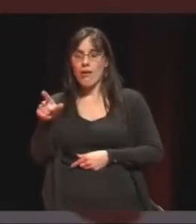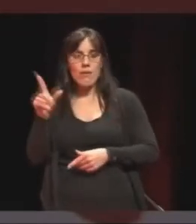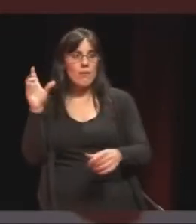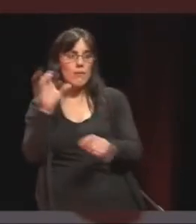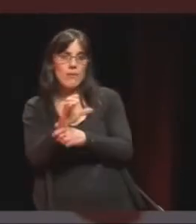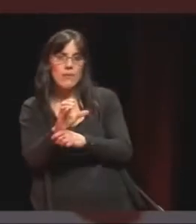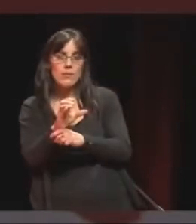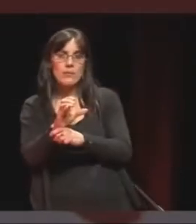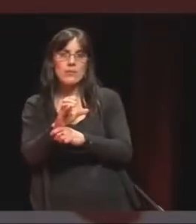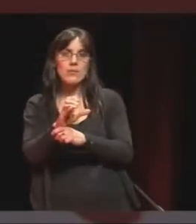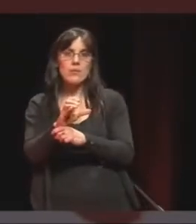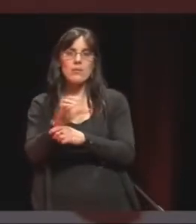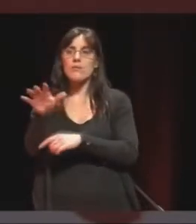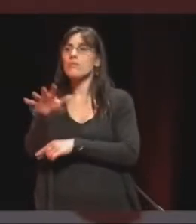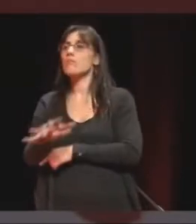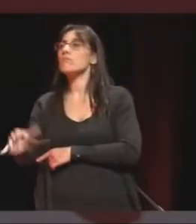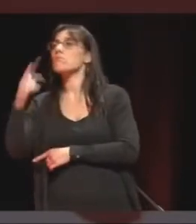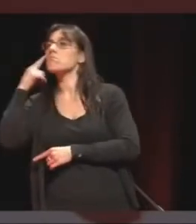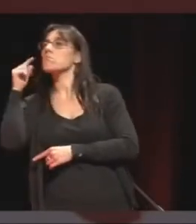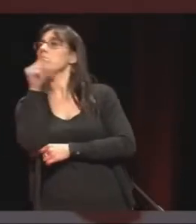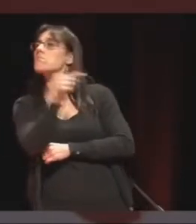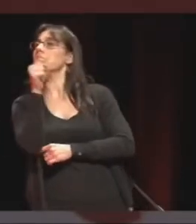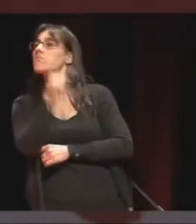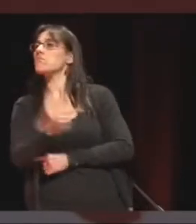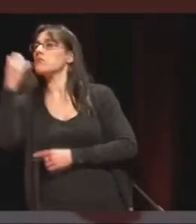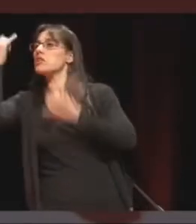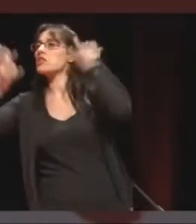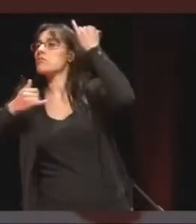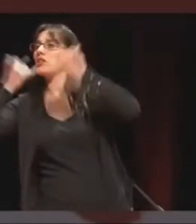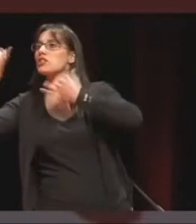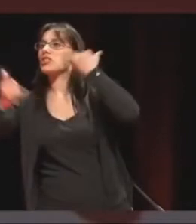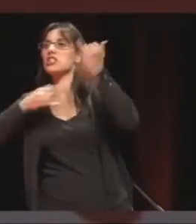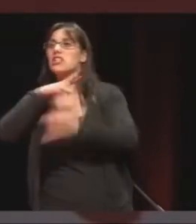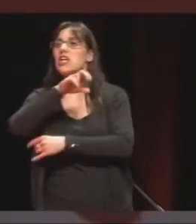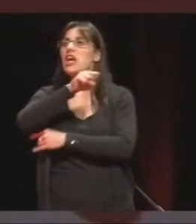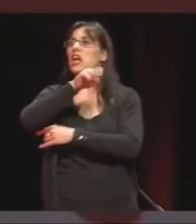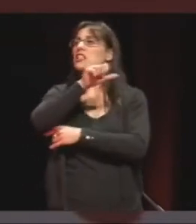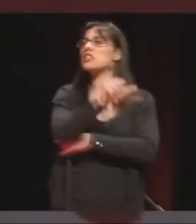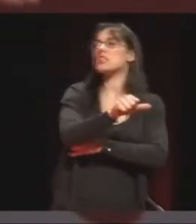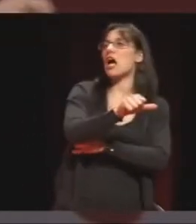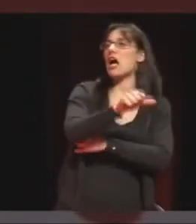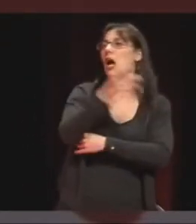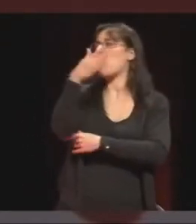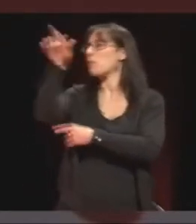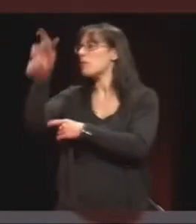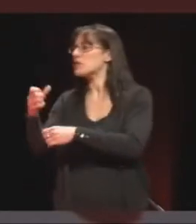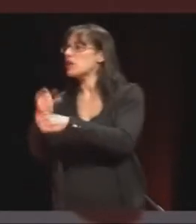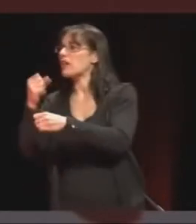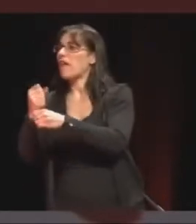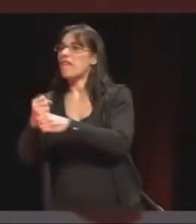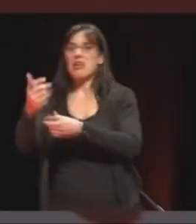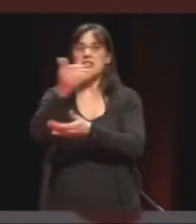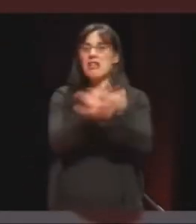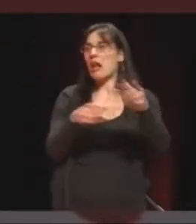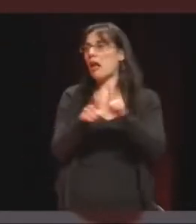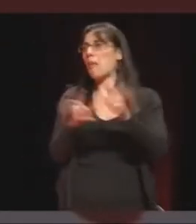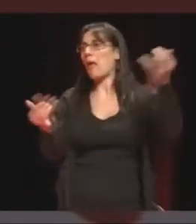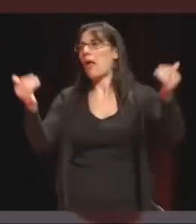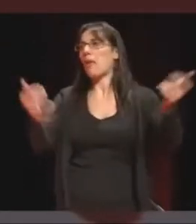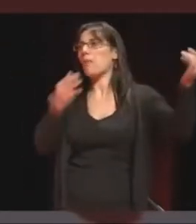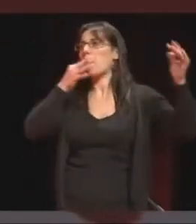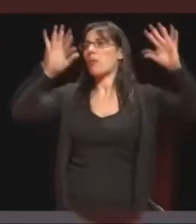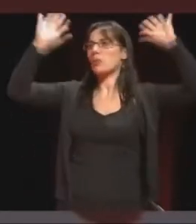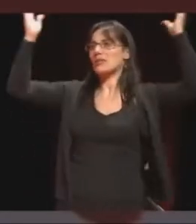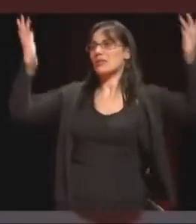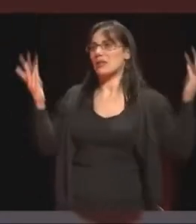et ils agitent les furieux qui sont là, en leur disant, vous vous rendez compte, il ne pas que quelqu'un au RSA gagne plus que quelqu'un qui travaille. Et vous avez Jean-Rat